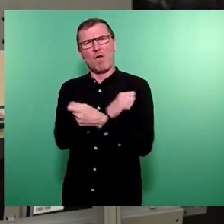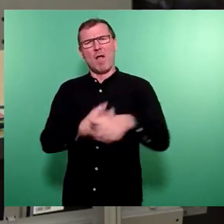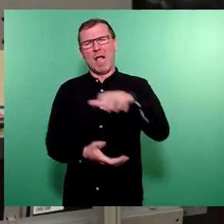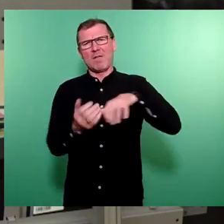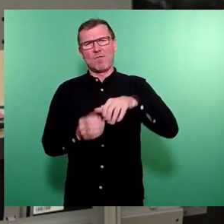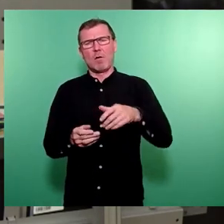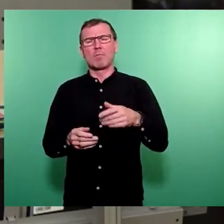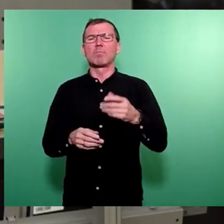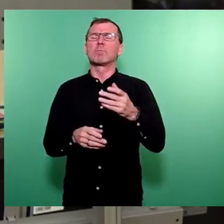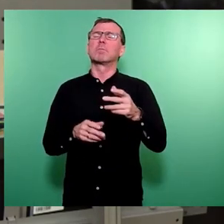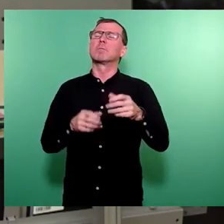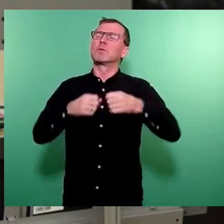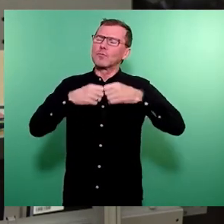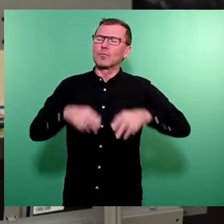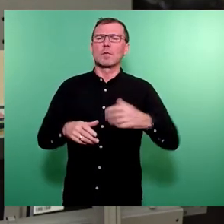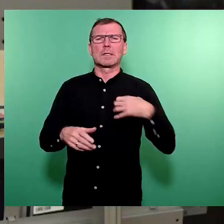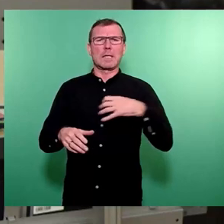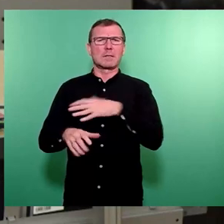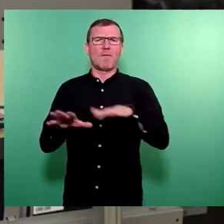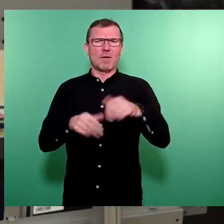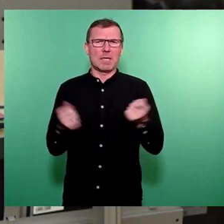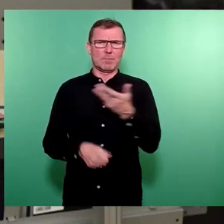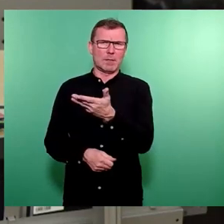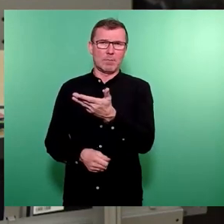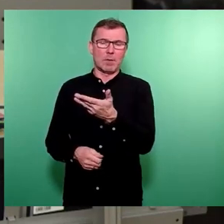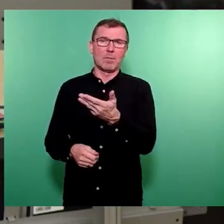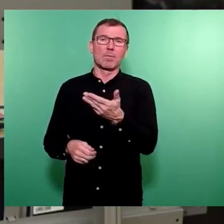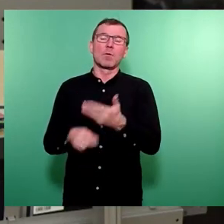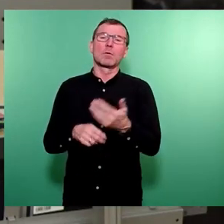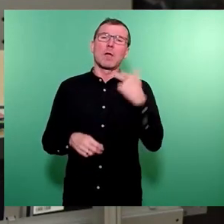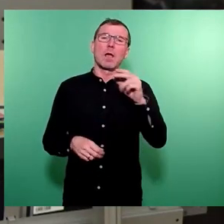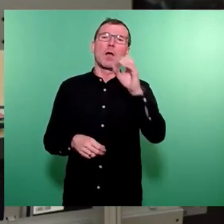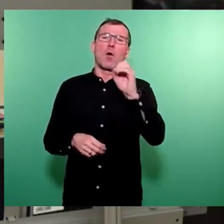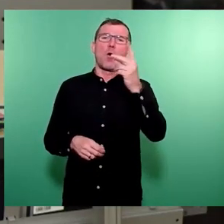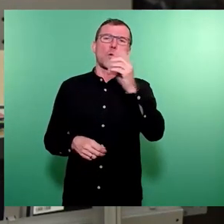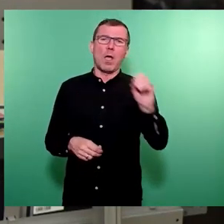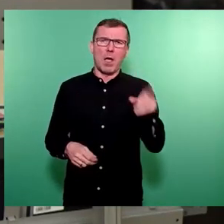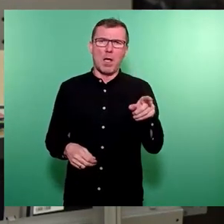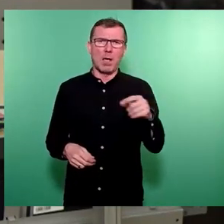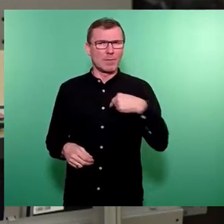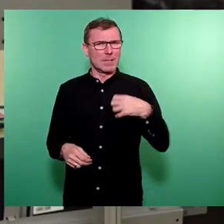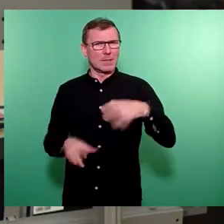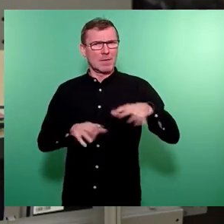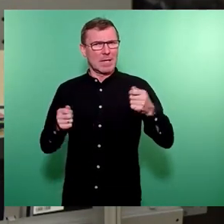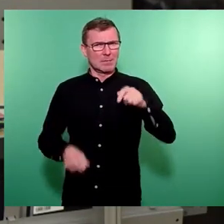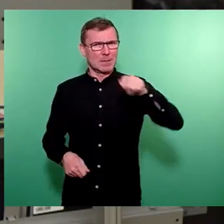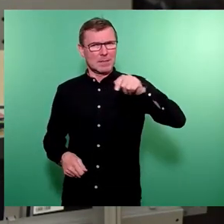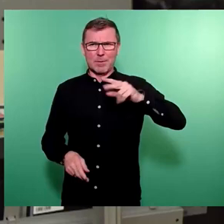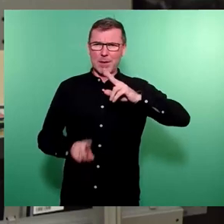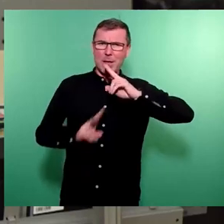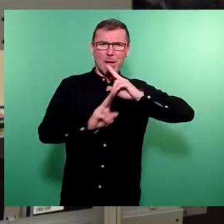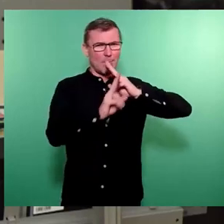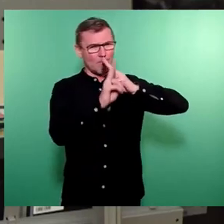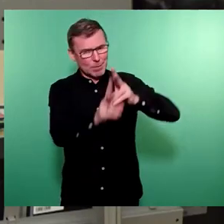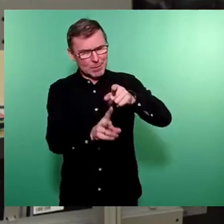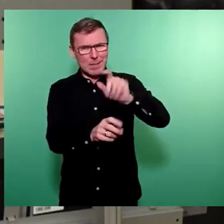Dresdner Verkehrsbetrieben selbst. Und aus meiner Sicht muss auch der ÖDA, also muss das, was wir bei den Dresdner Verkehrsbetrieben bestellen, auch auf